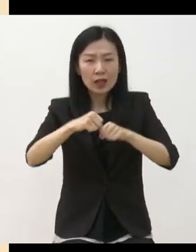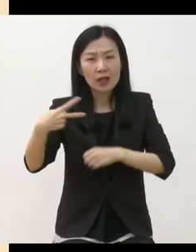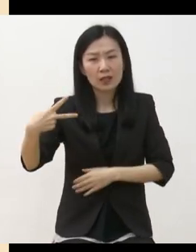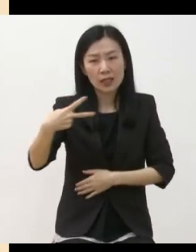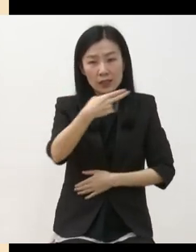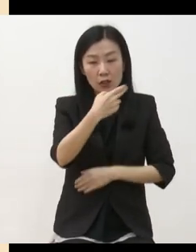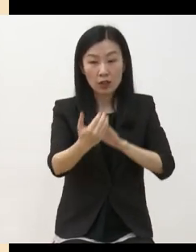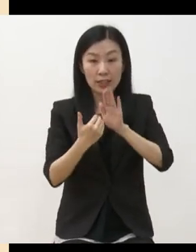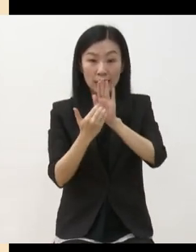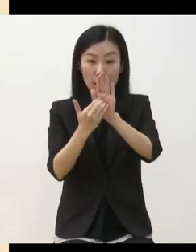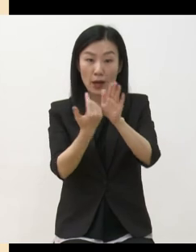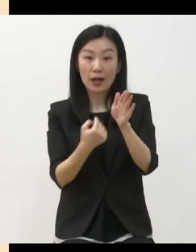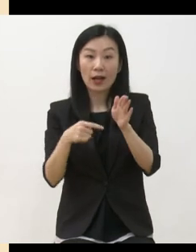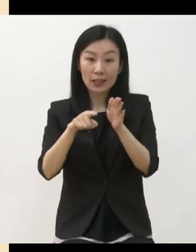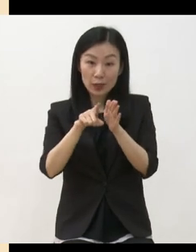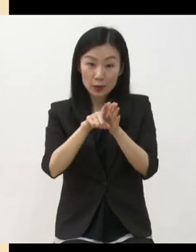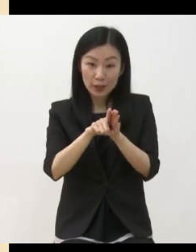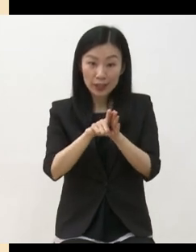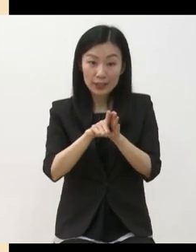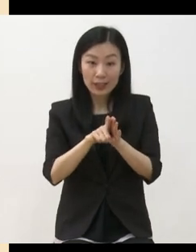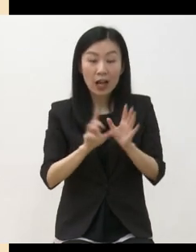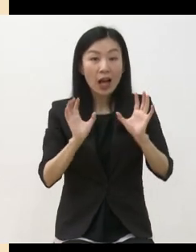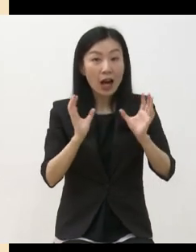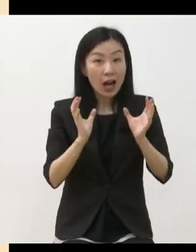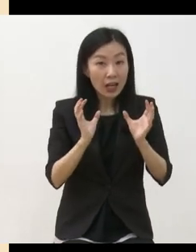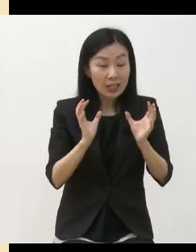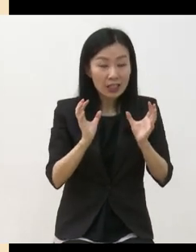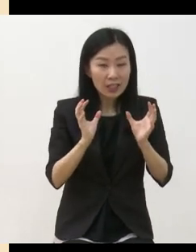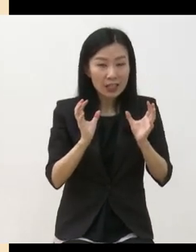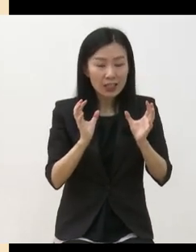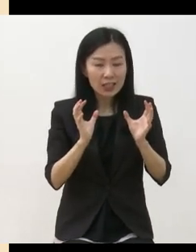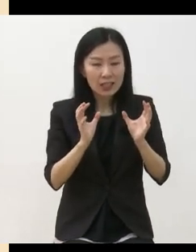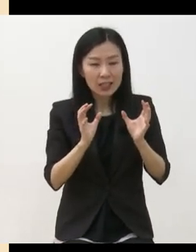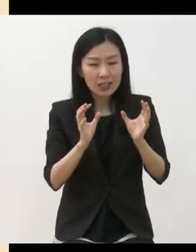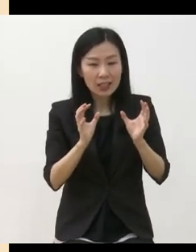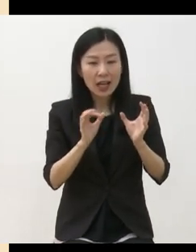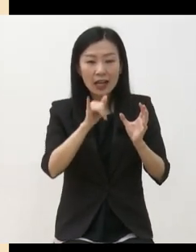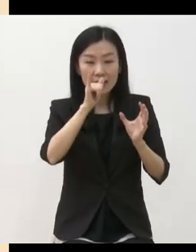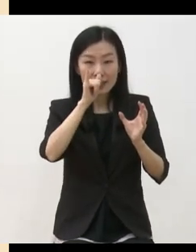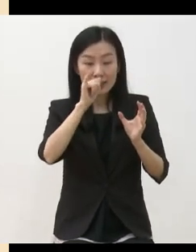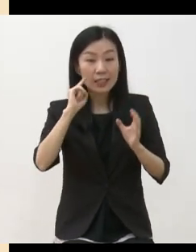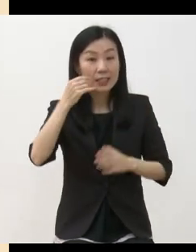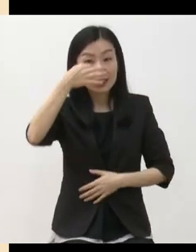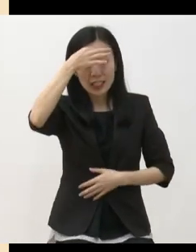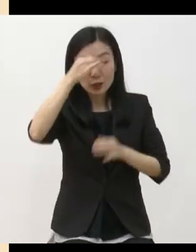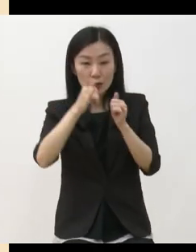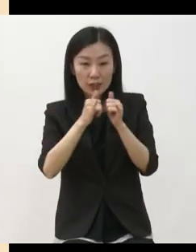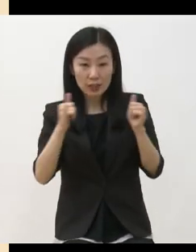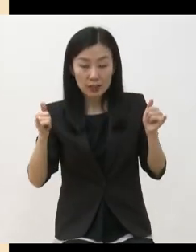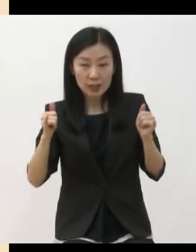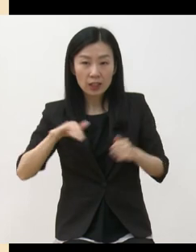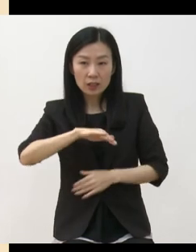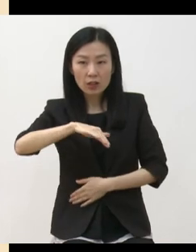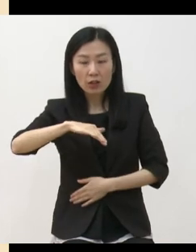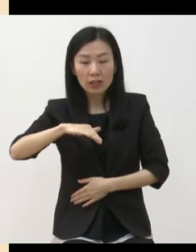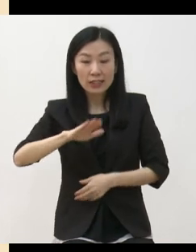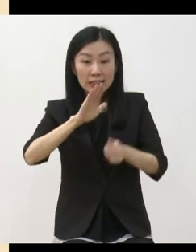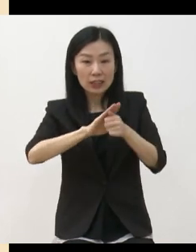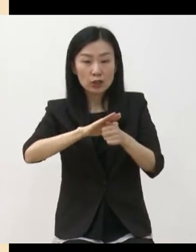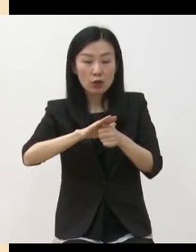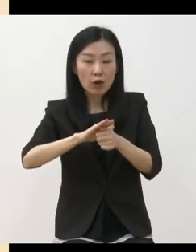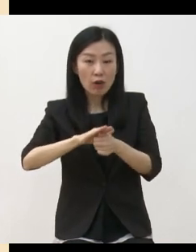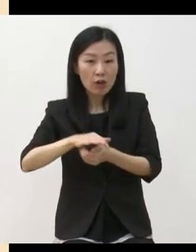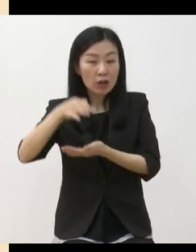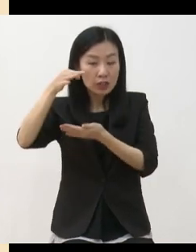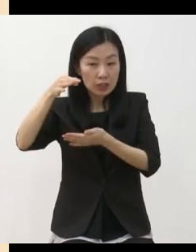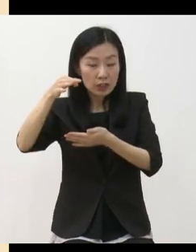위한 영유와 자녀를 둔 예술인들이 저희 지원금 내에서 자녀 돌봄 비용을